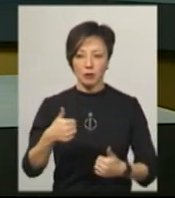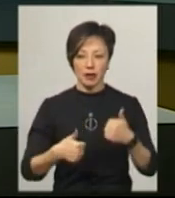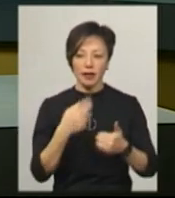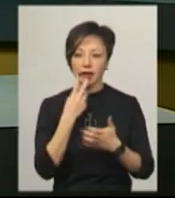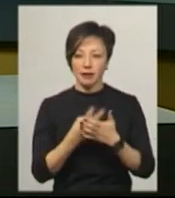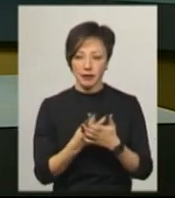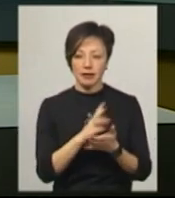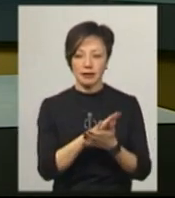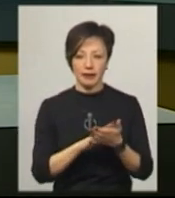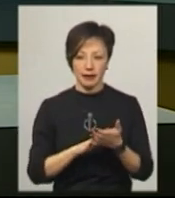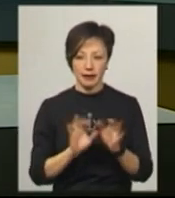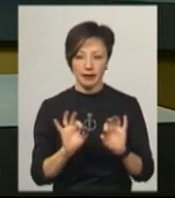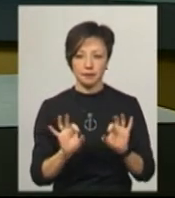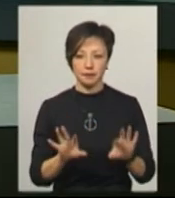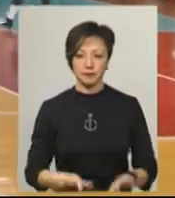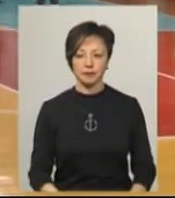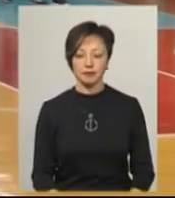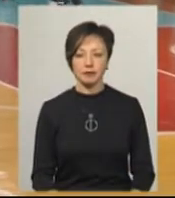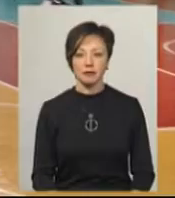– дивіться в сюжеті Андрія Гуменного.